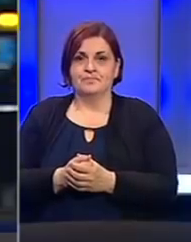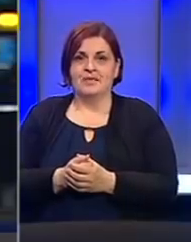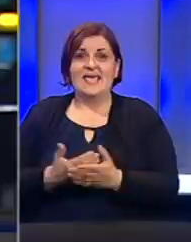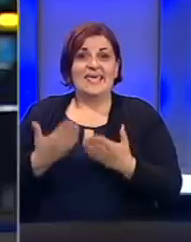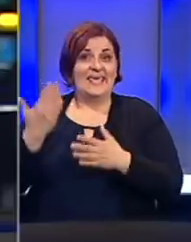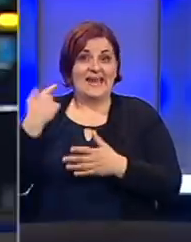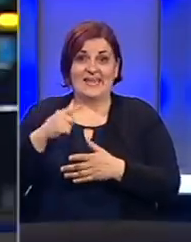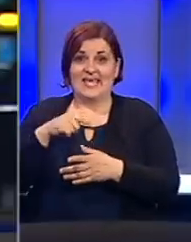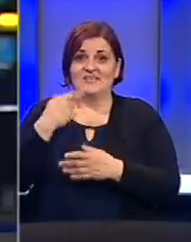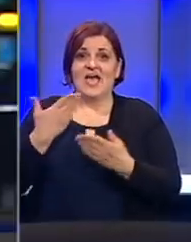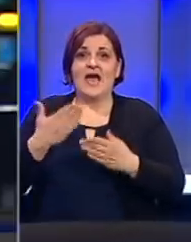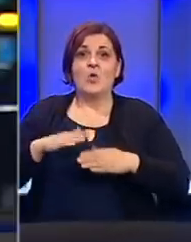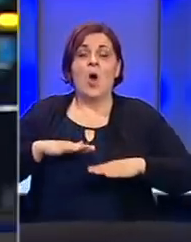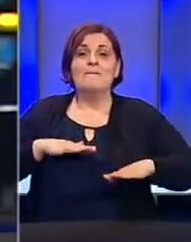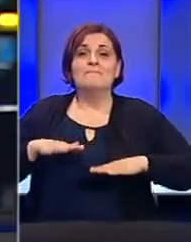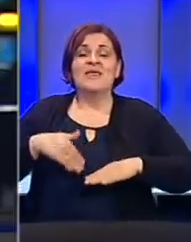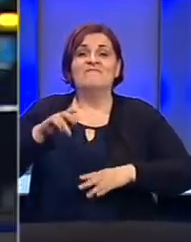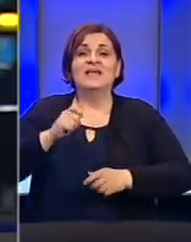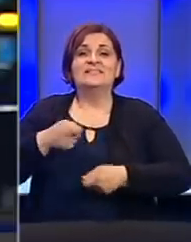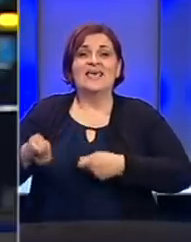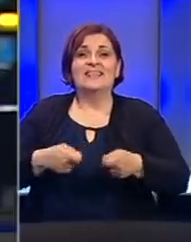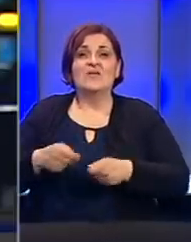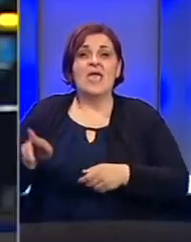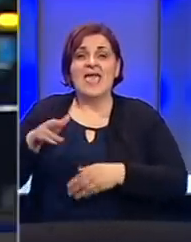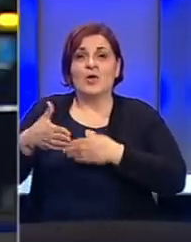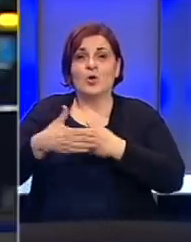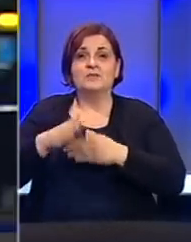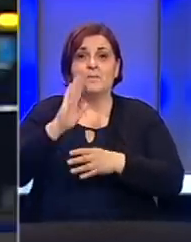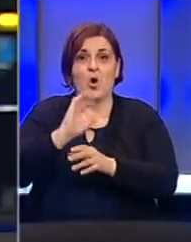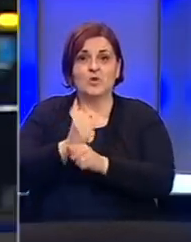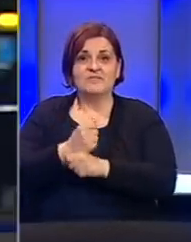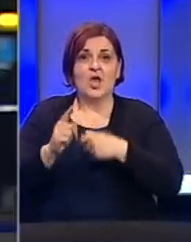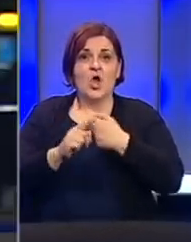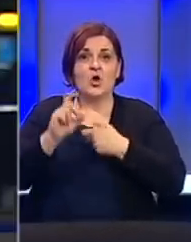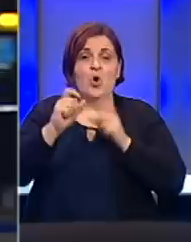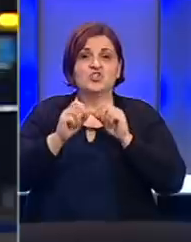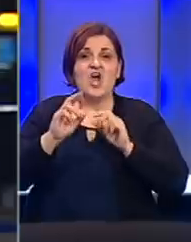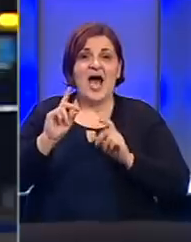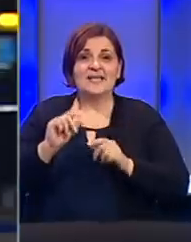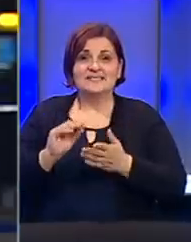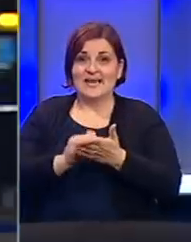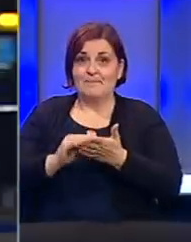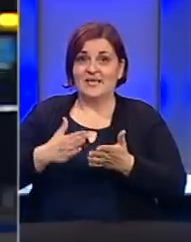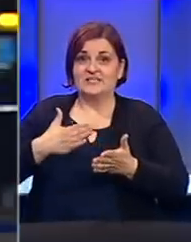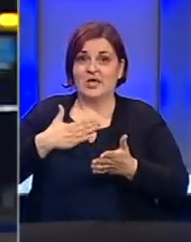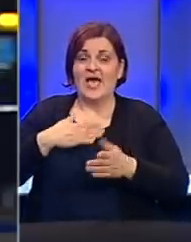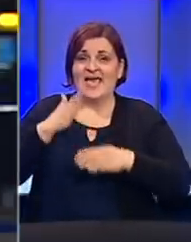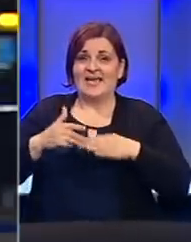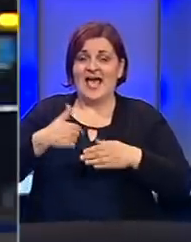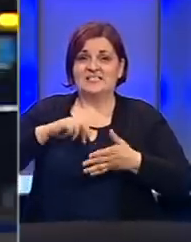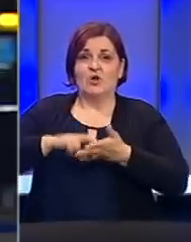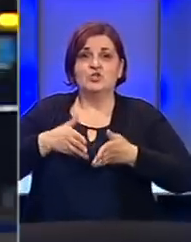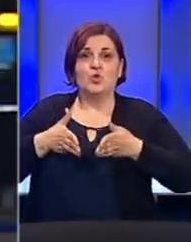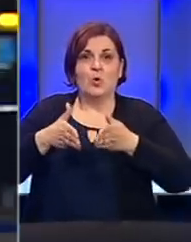Iako je ranije izjavio kako je ministar vanjskih trgovine i ekonomskih odnosa BiH Staša Košarac napisao kraj